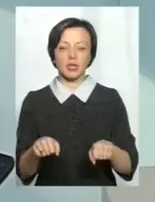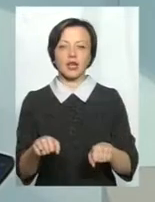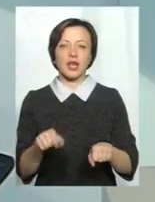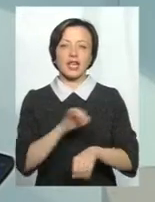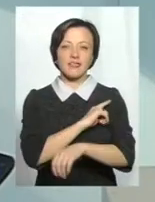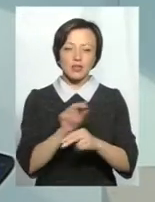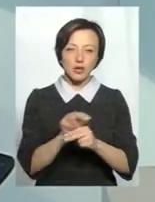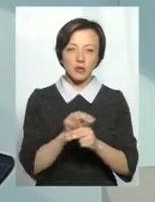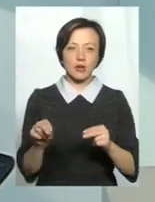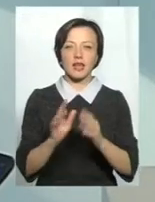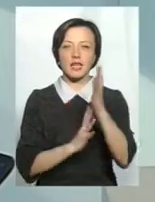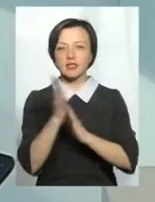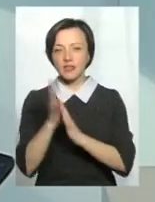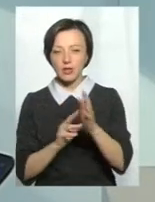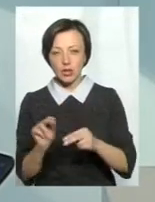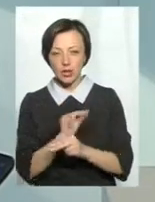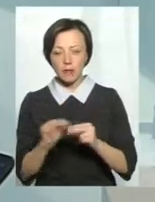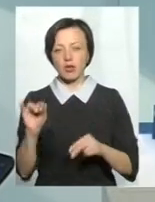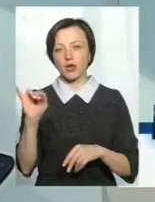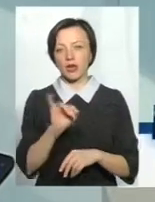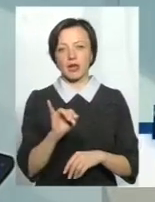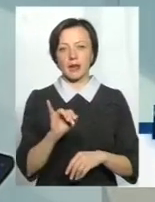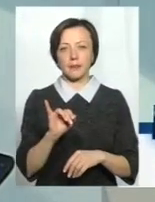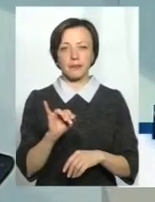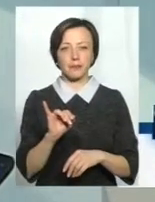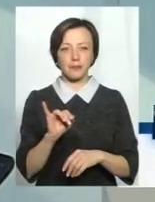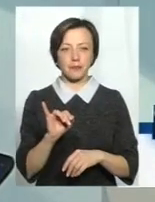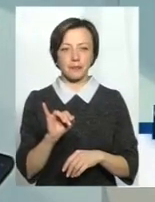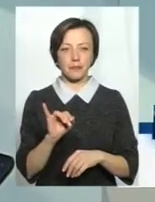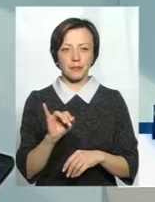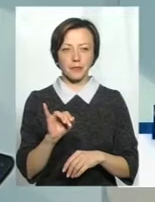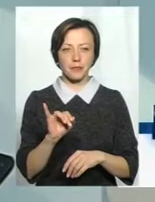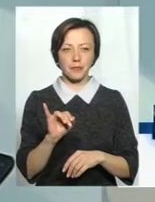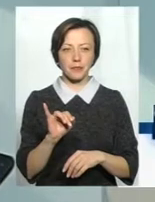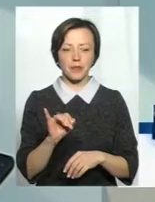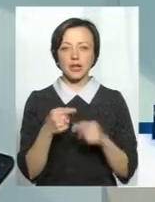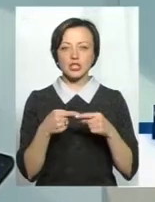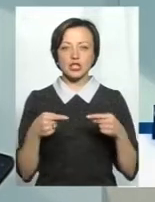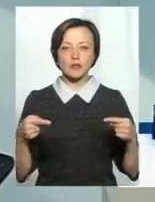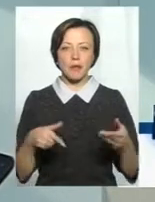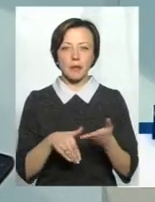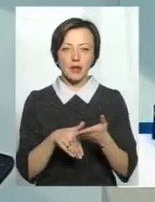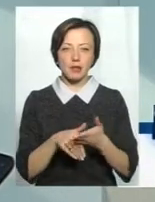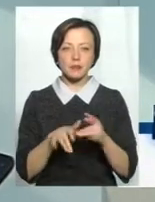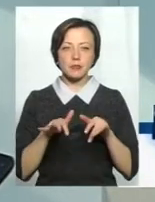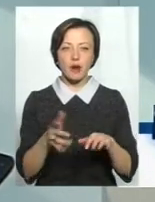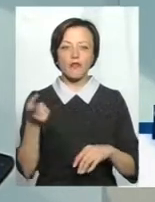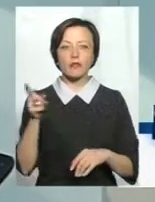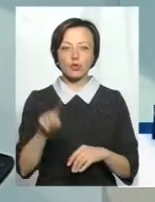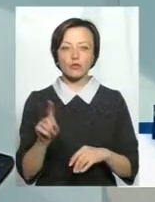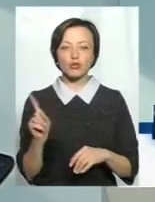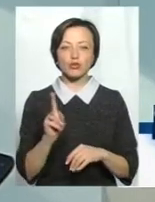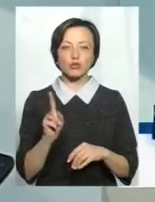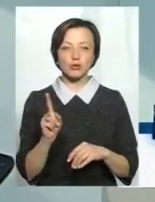фізіотерапією, і з фітотерапією, і з іншими методами. Справа в тому, що